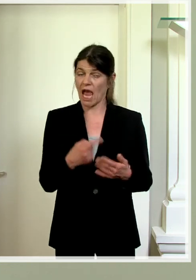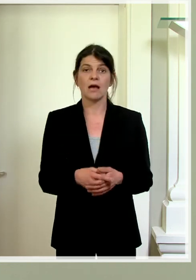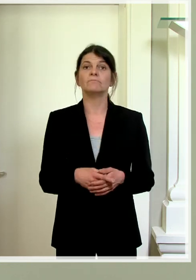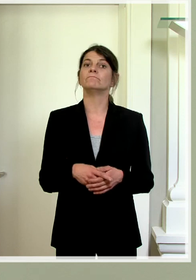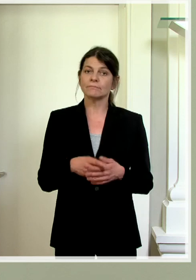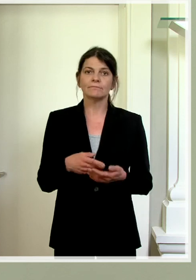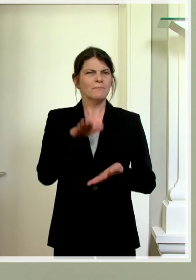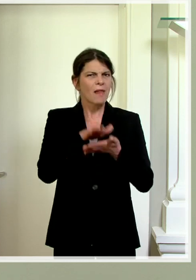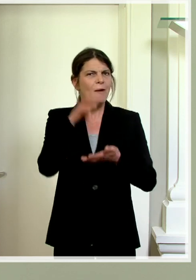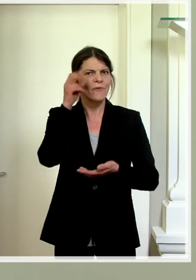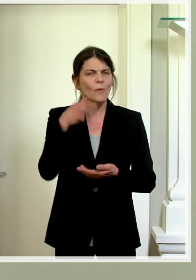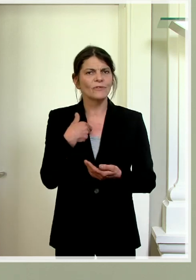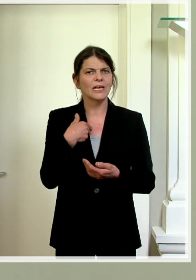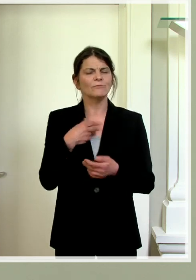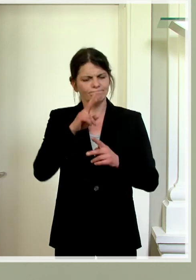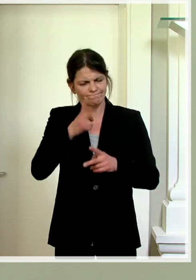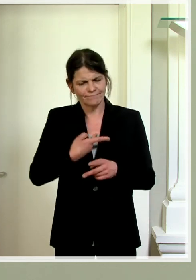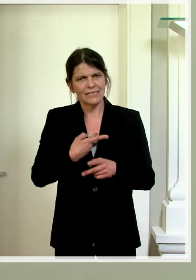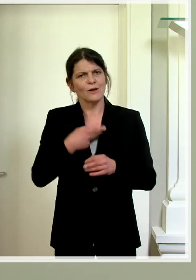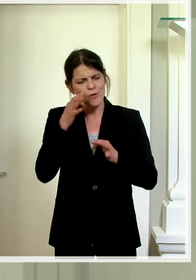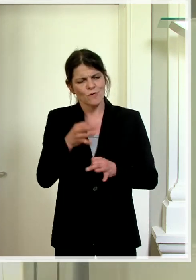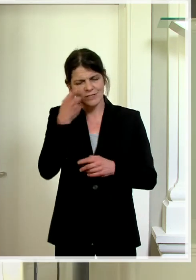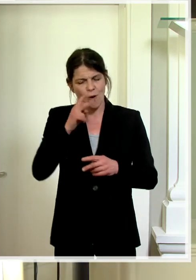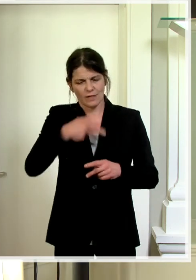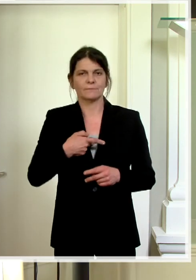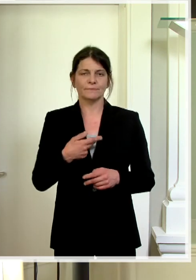bleiben wir vernünftig und heben Sorg. Vielen Dank. Dank.